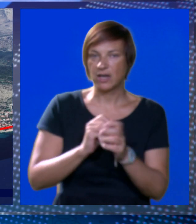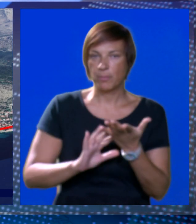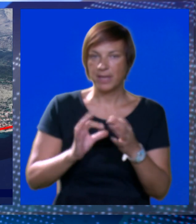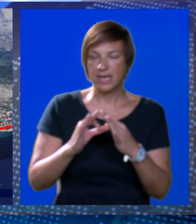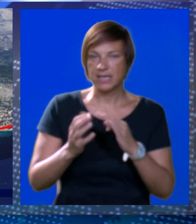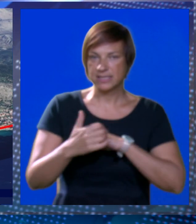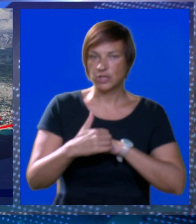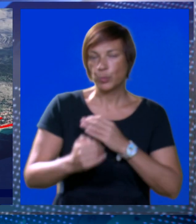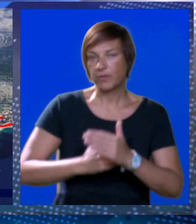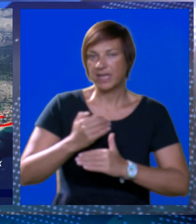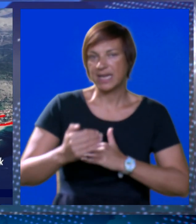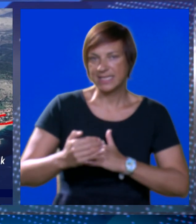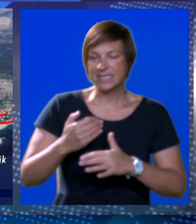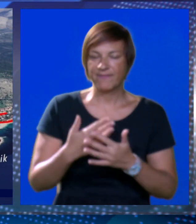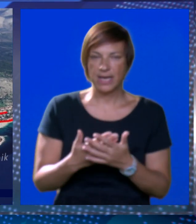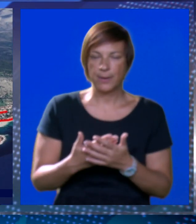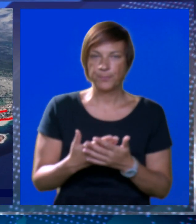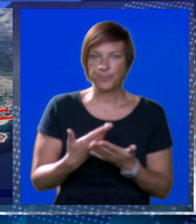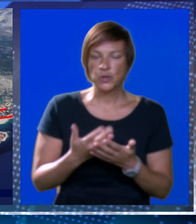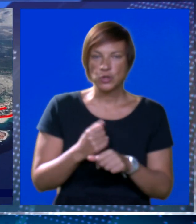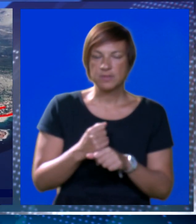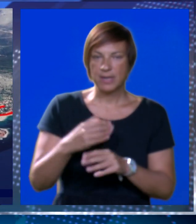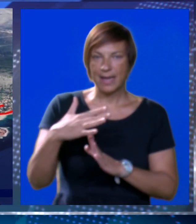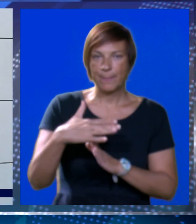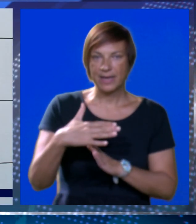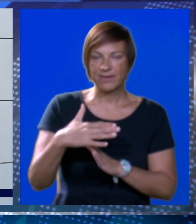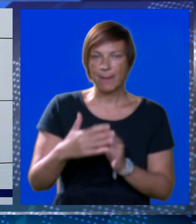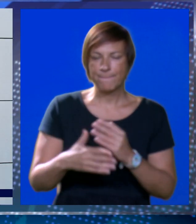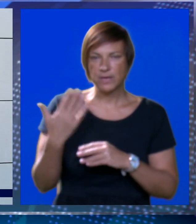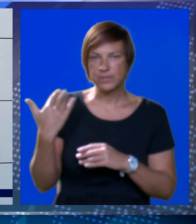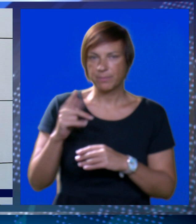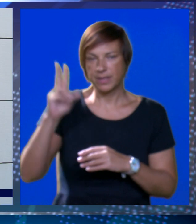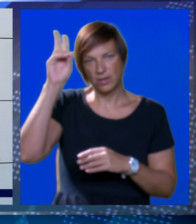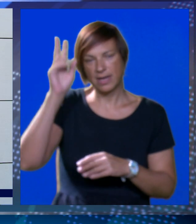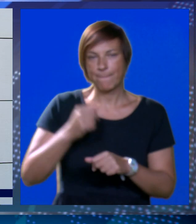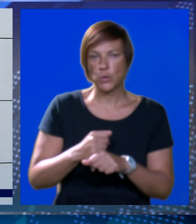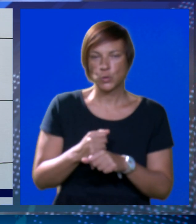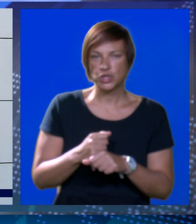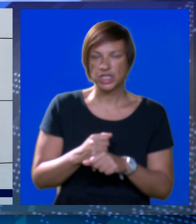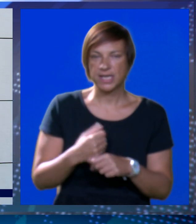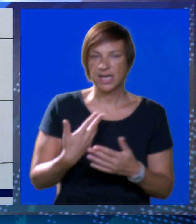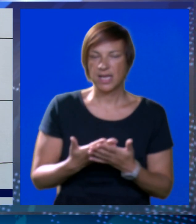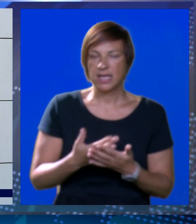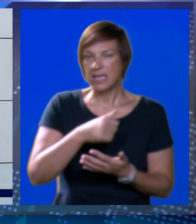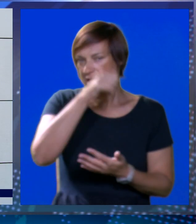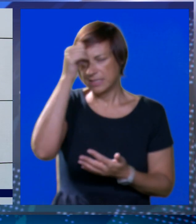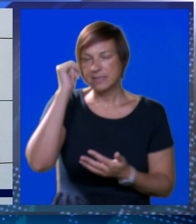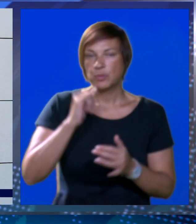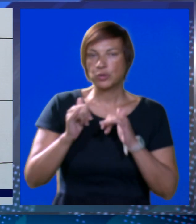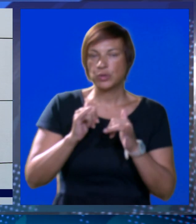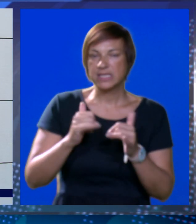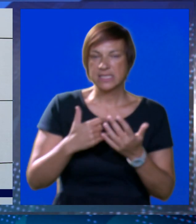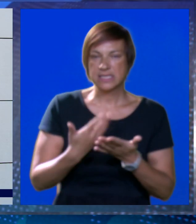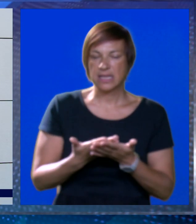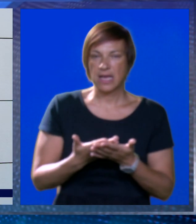aglomeracija Dubrovnik, uskoro nastavlja. Tu smo napravili pauzu jer je bilo nemoguće raditi i porad turističke